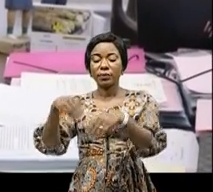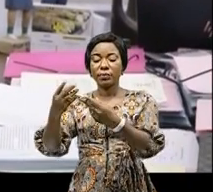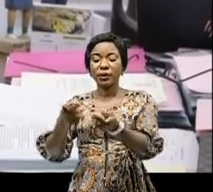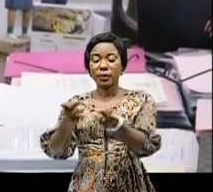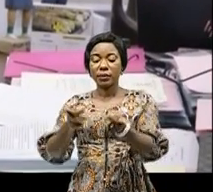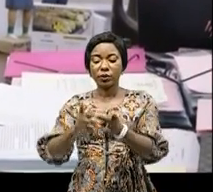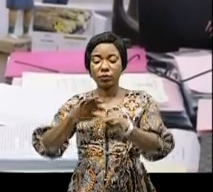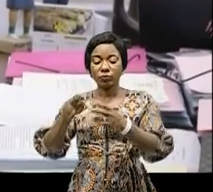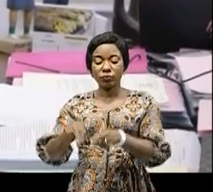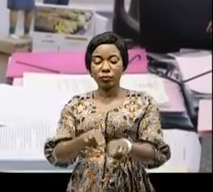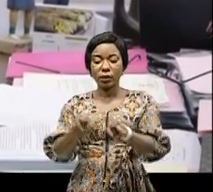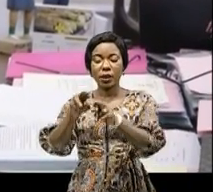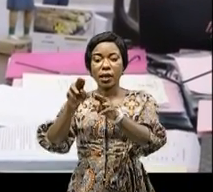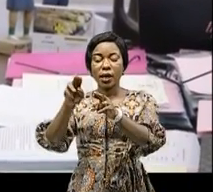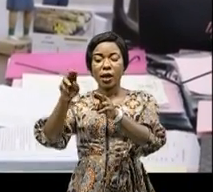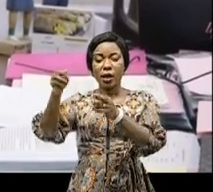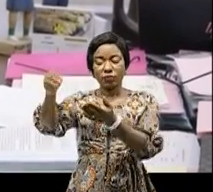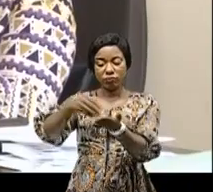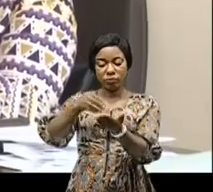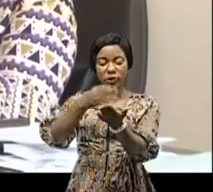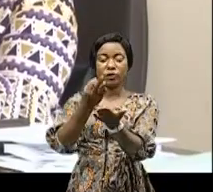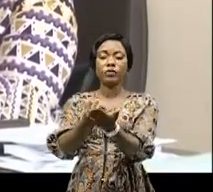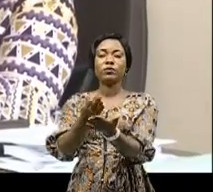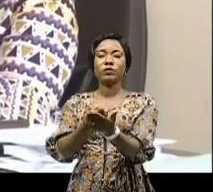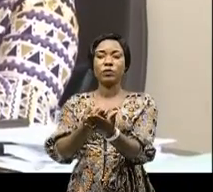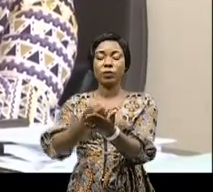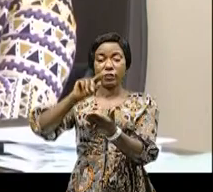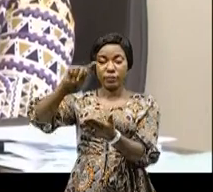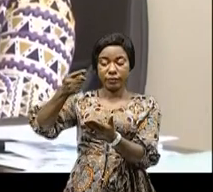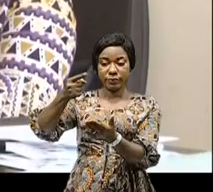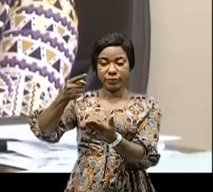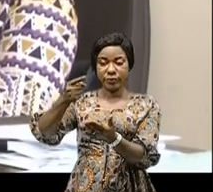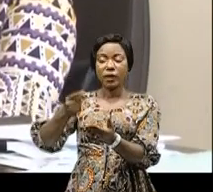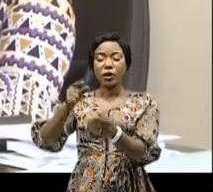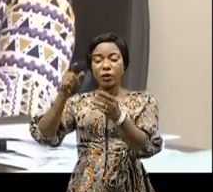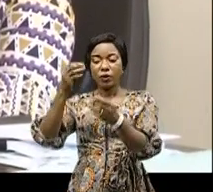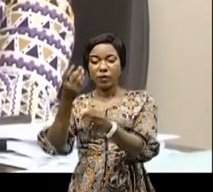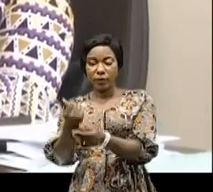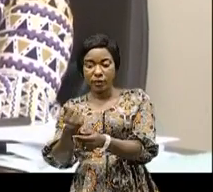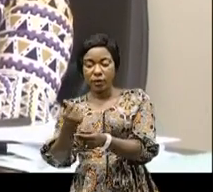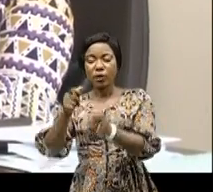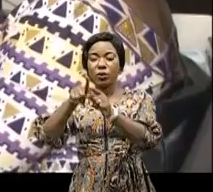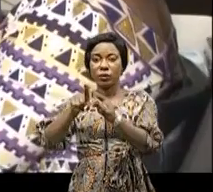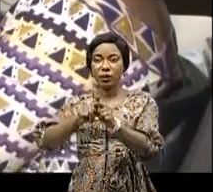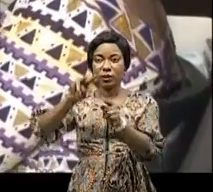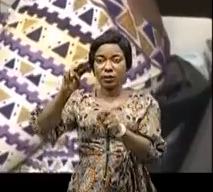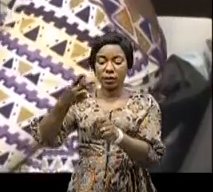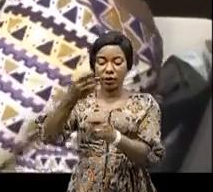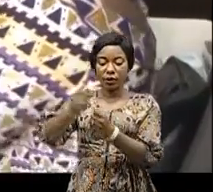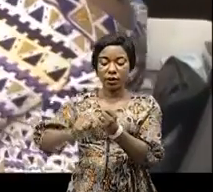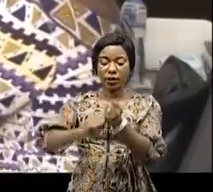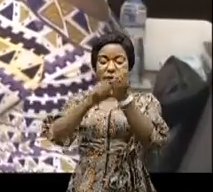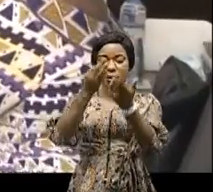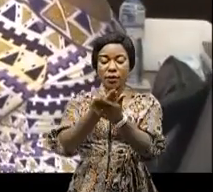pouvant permettre la mobilisation des fonds, notamment les subventions, les ressources provenant des mécanismes de financement des accords